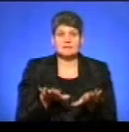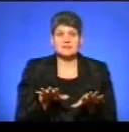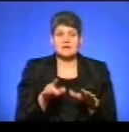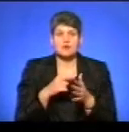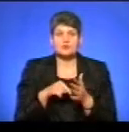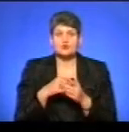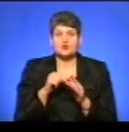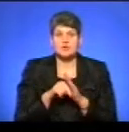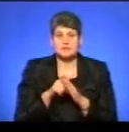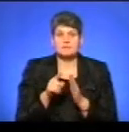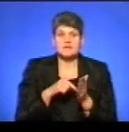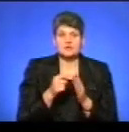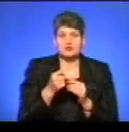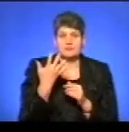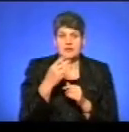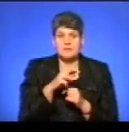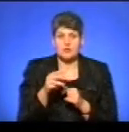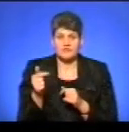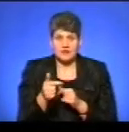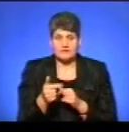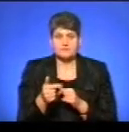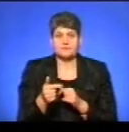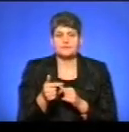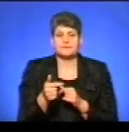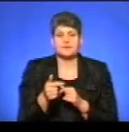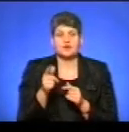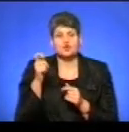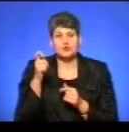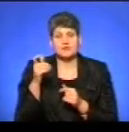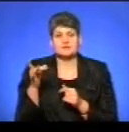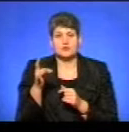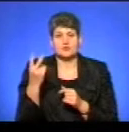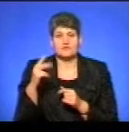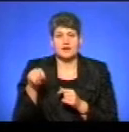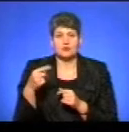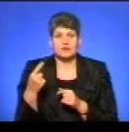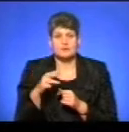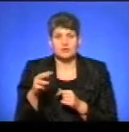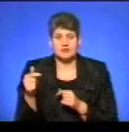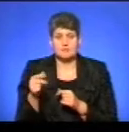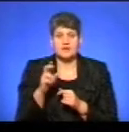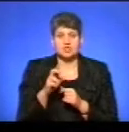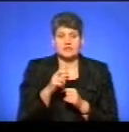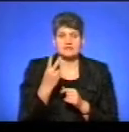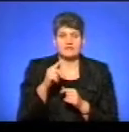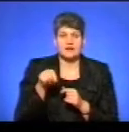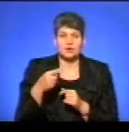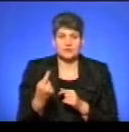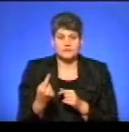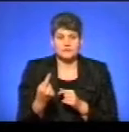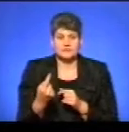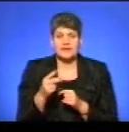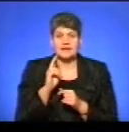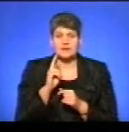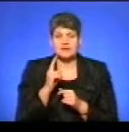значення. Місто Тернопіль 5 мільйонів гривень, Чортківський район 2,1 мільйона гривень, Бережанський 1,2 мільйона і